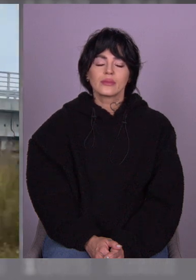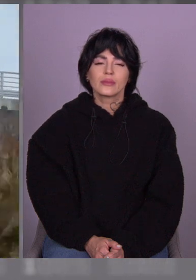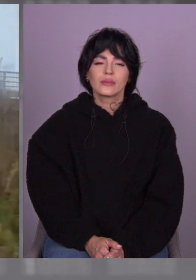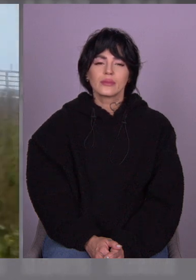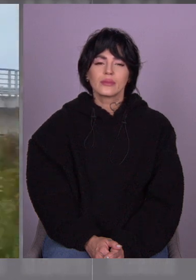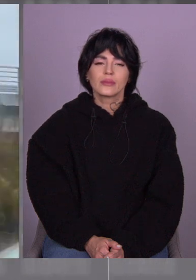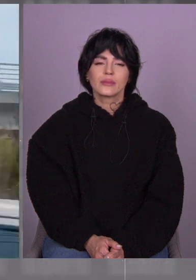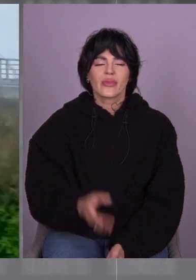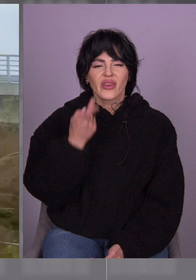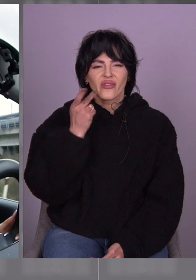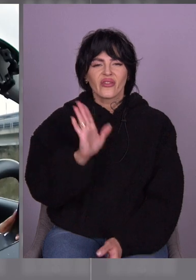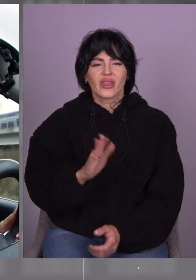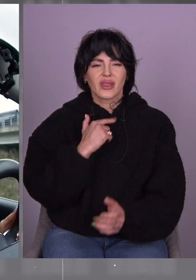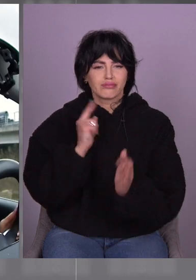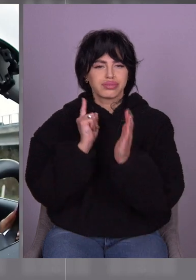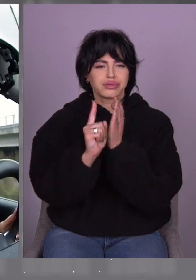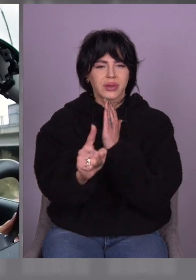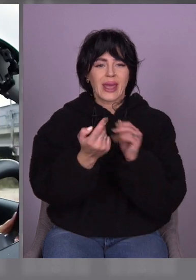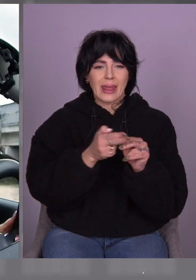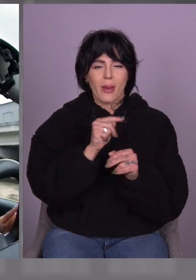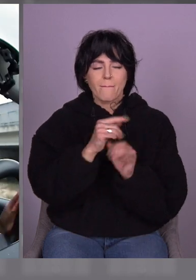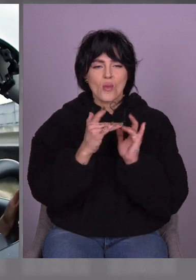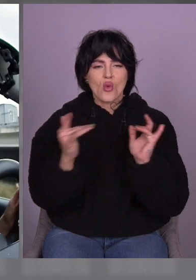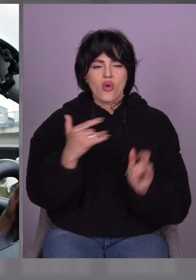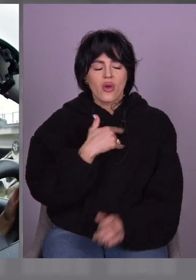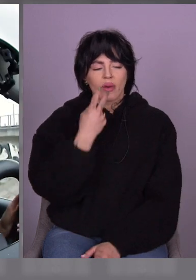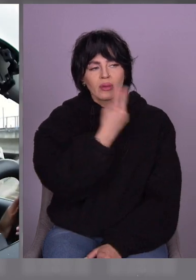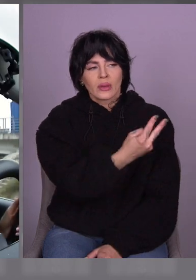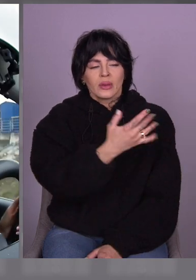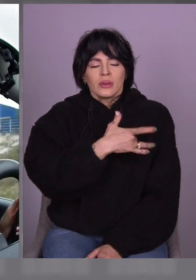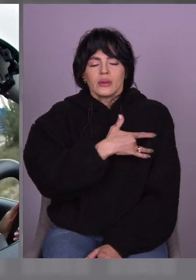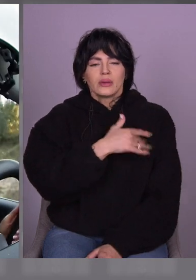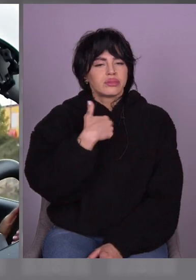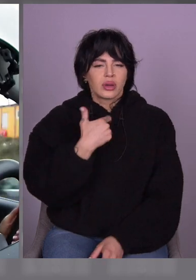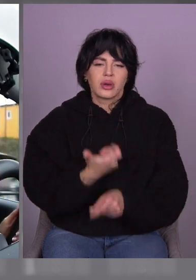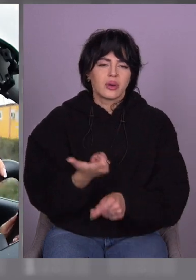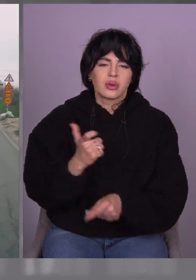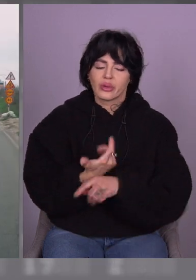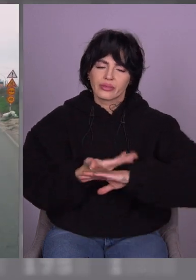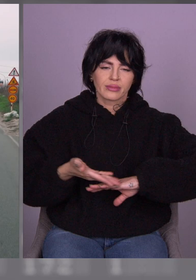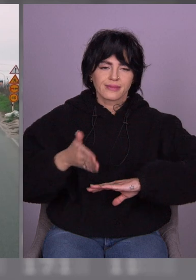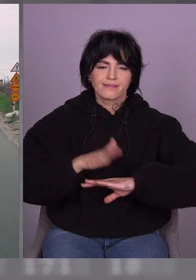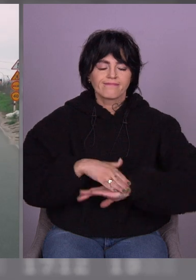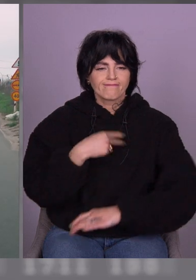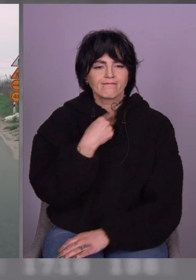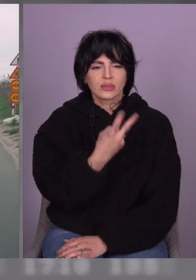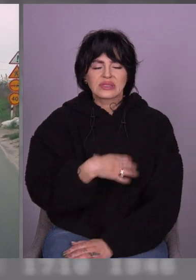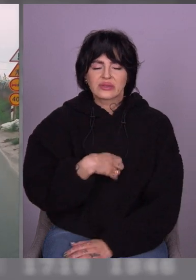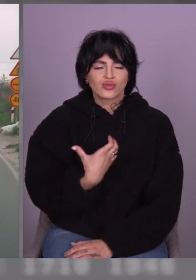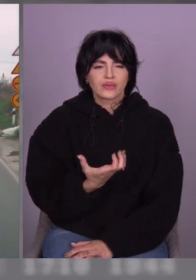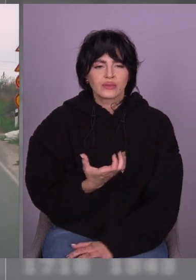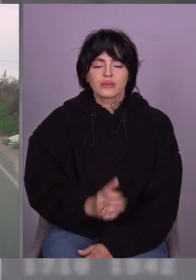Завжди, коли приїжджаю повз нього, в мене просто... Одна картинка перед перетачем. Так, це страшно.